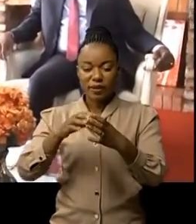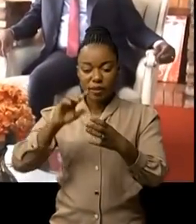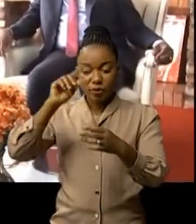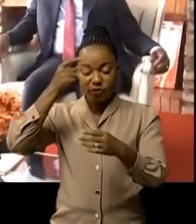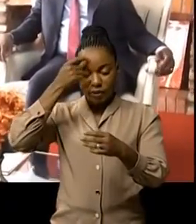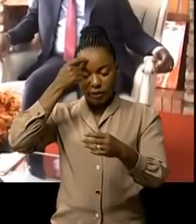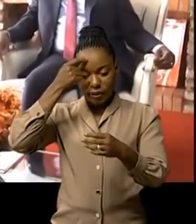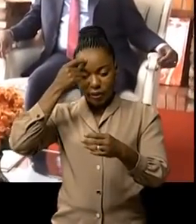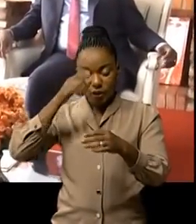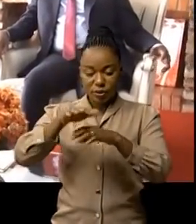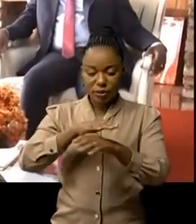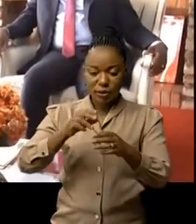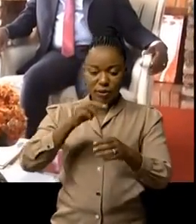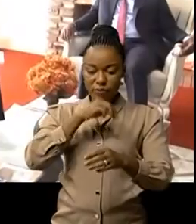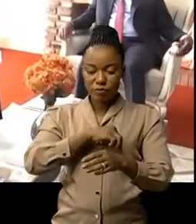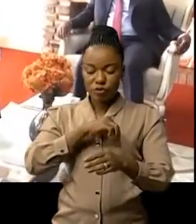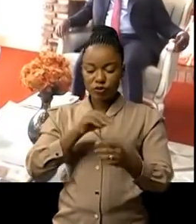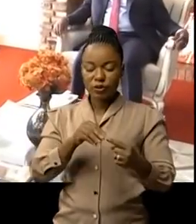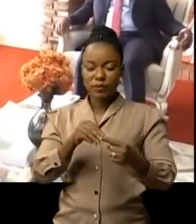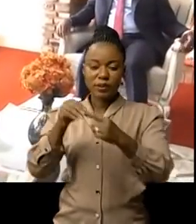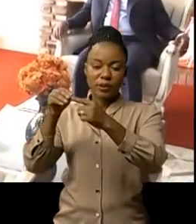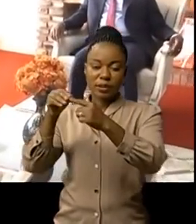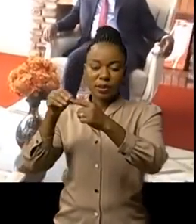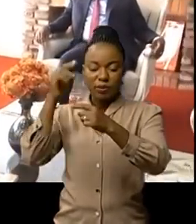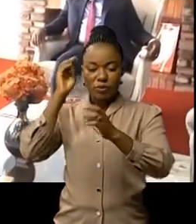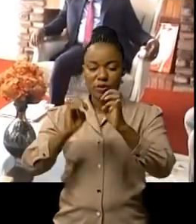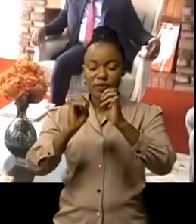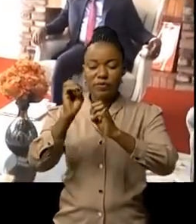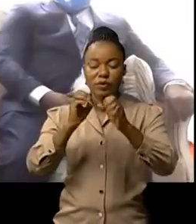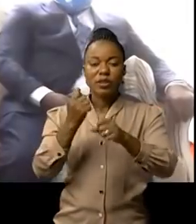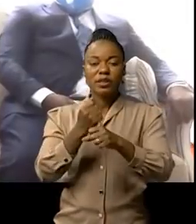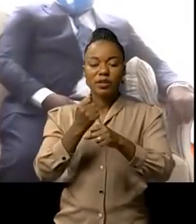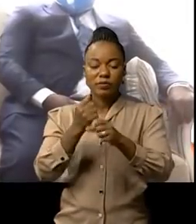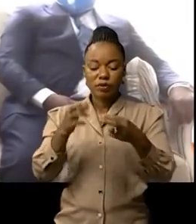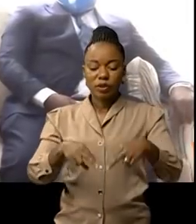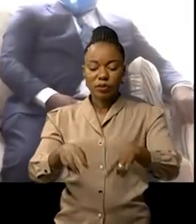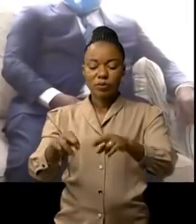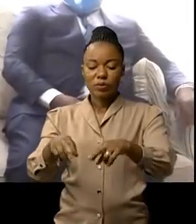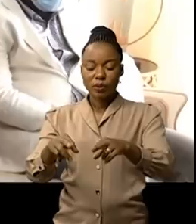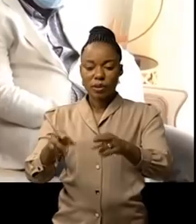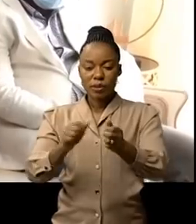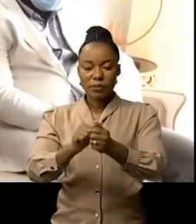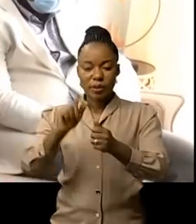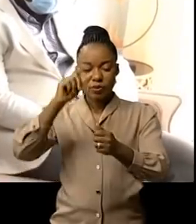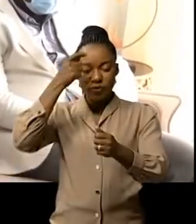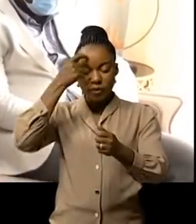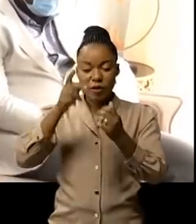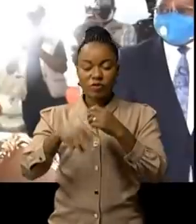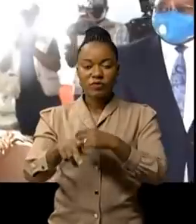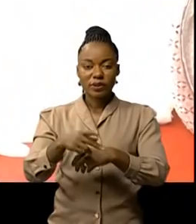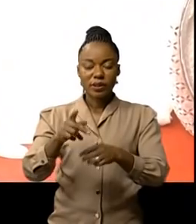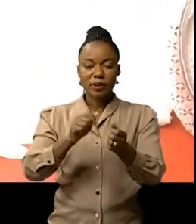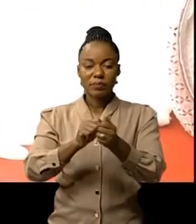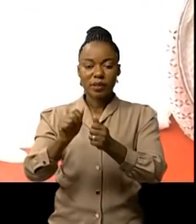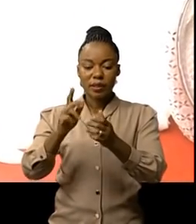Lakatoué sur sa mission officielle celle d'évaluer les travaux de voirie entrepris par le gouvernement provincial et par